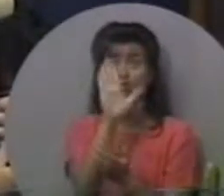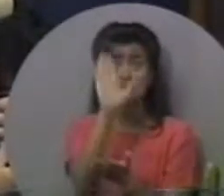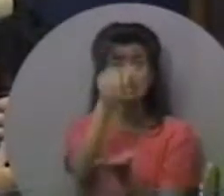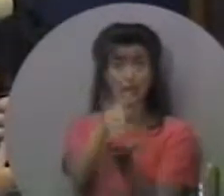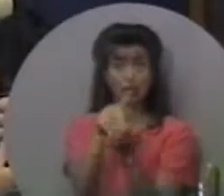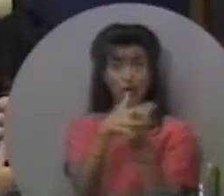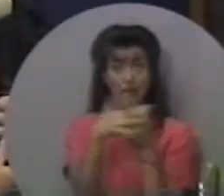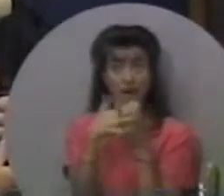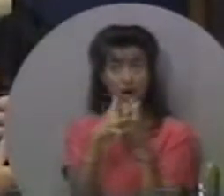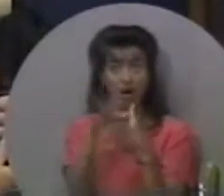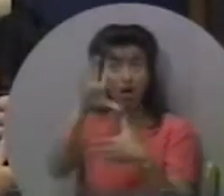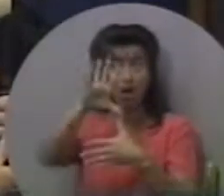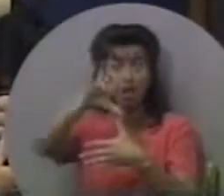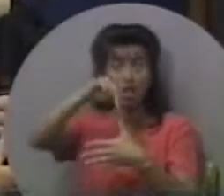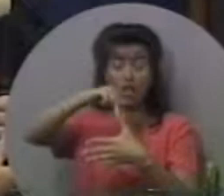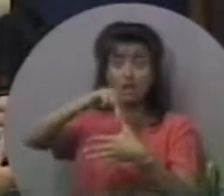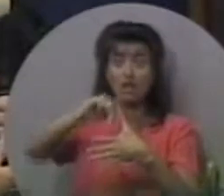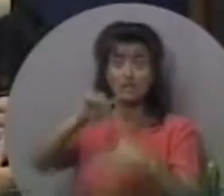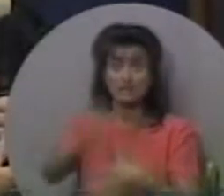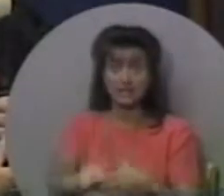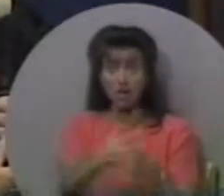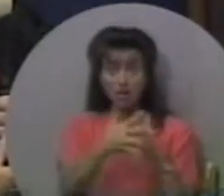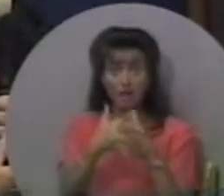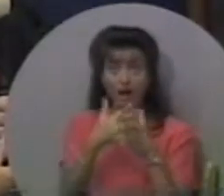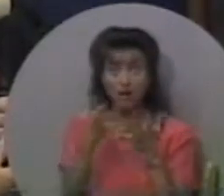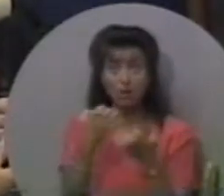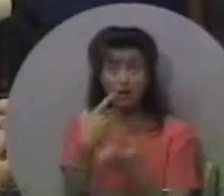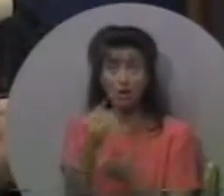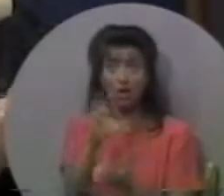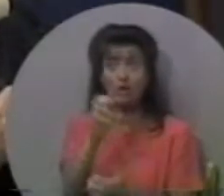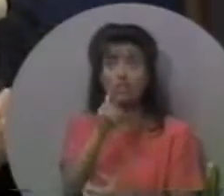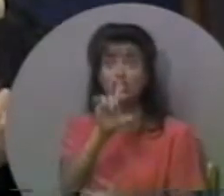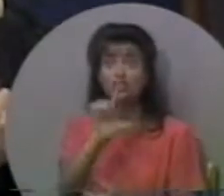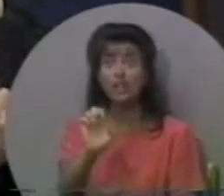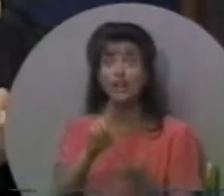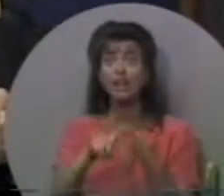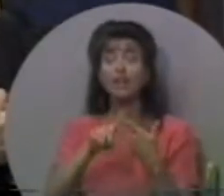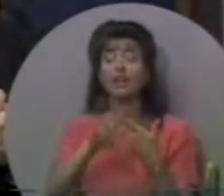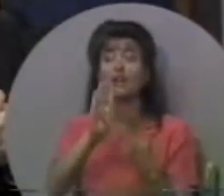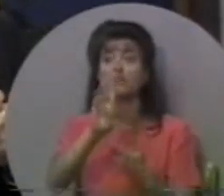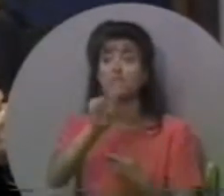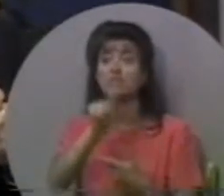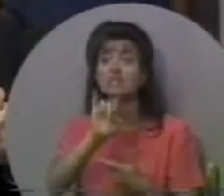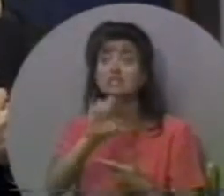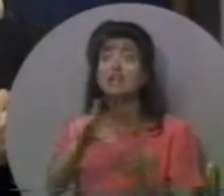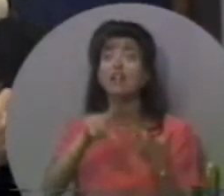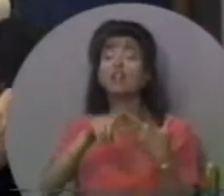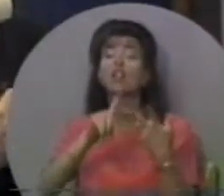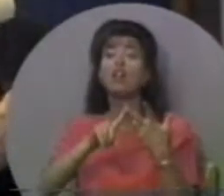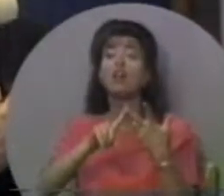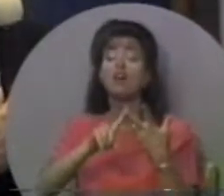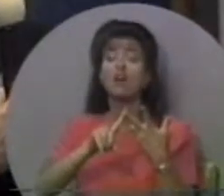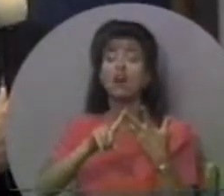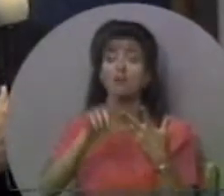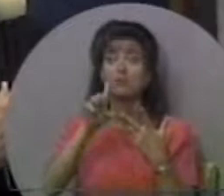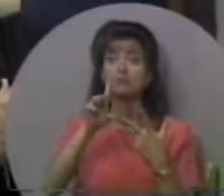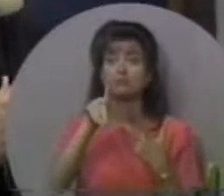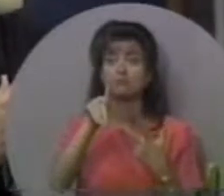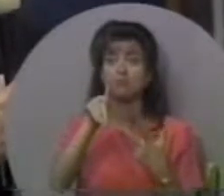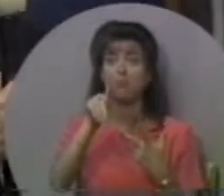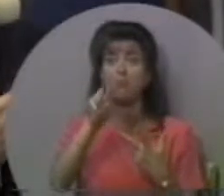Хочете поїхати в Центральну Америку? В Південну Америку? Чілі, Бразилію, Аргентину, Филатіну,